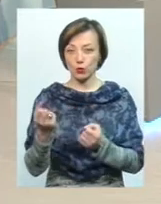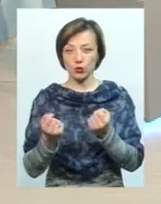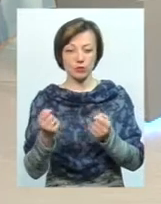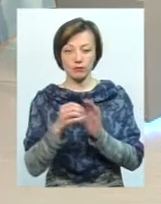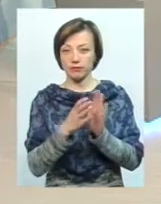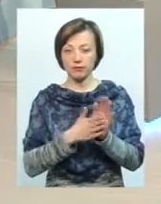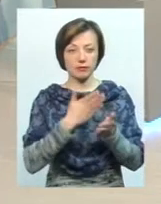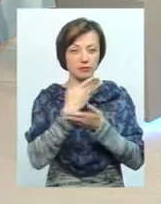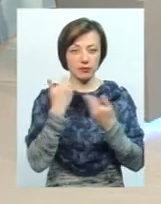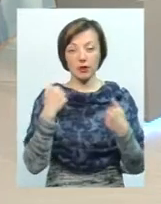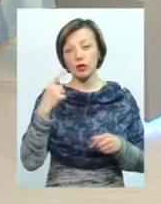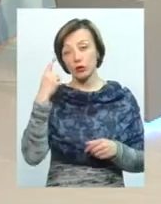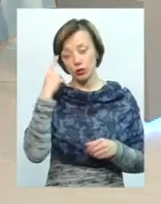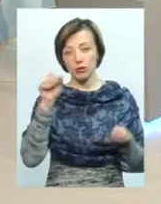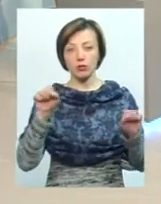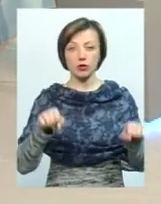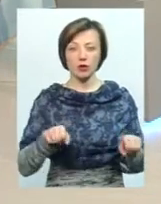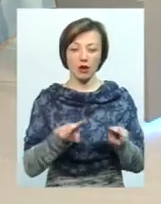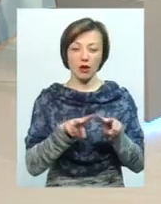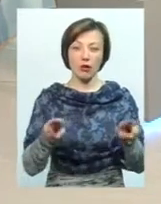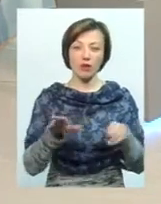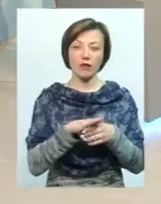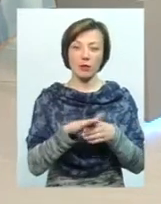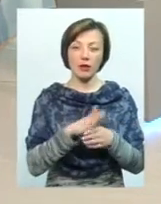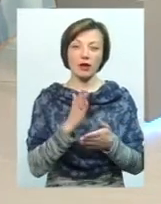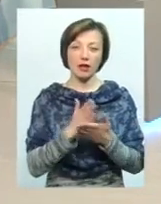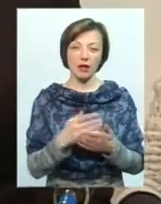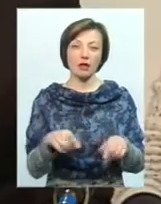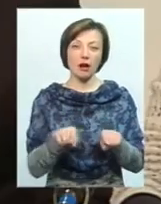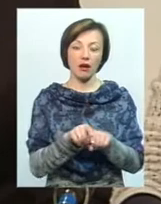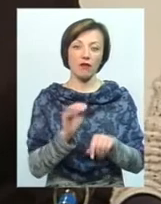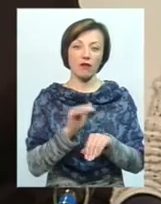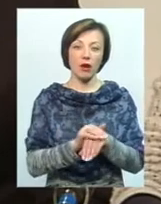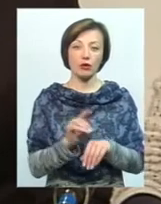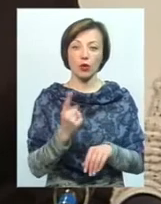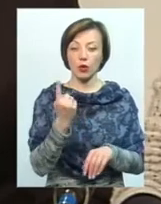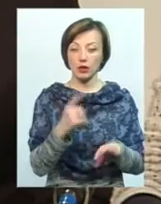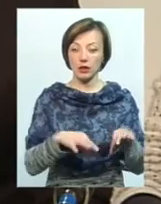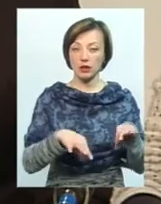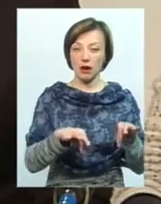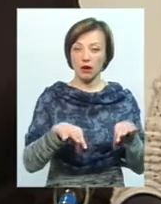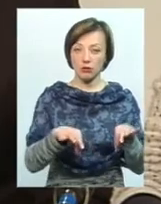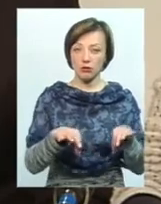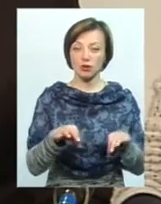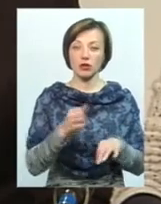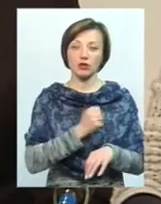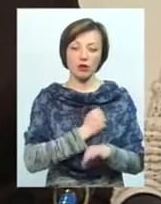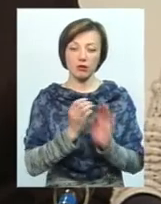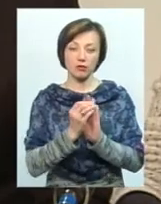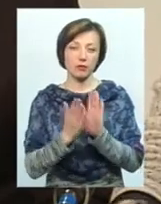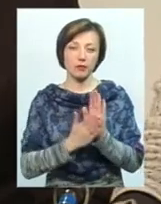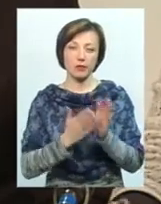будемо думати, можливо, то може бути однофамілець, але є такий фактаж, що один транспортний засіб в нього, на жаль, не